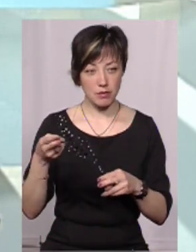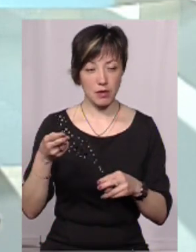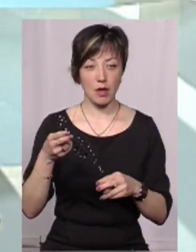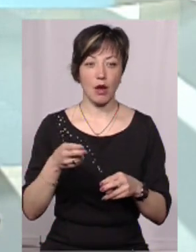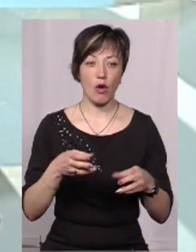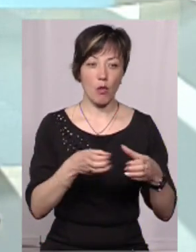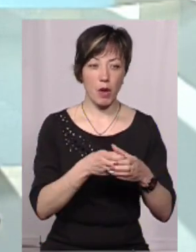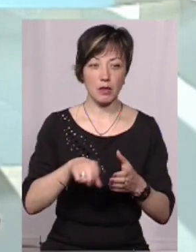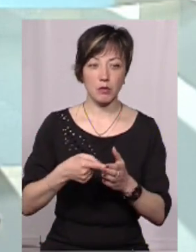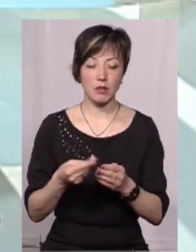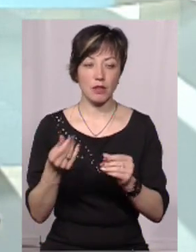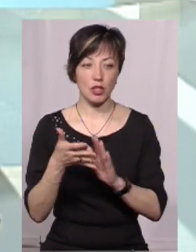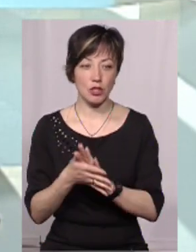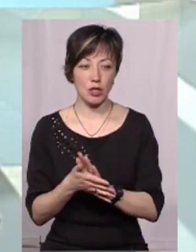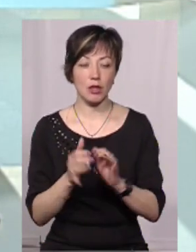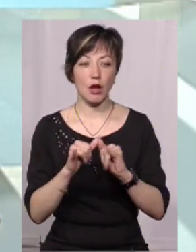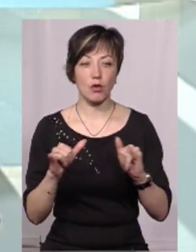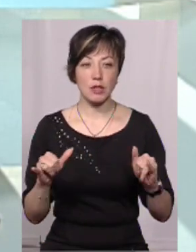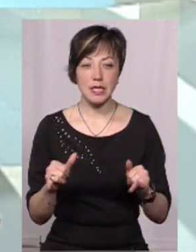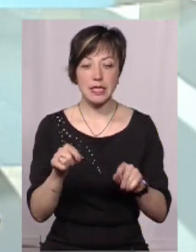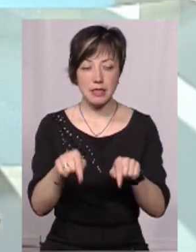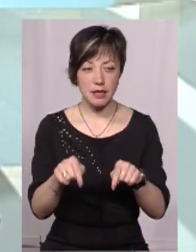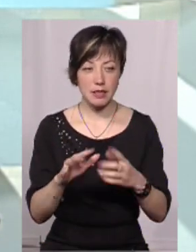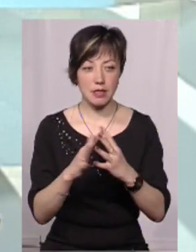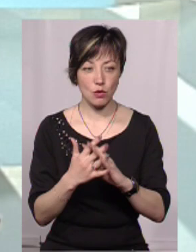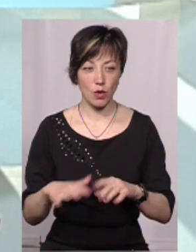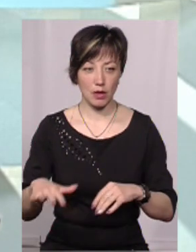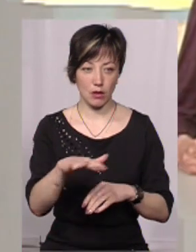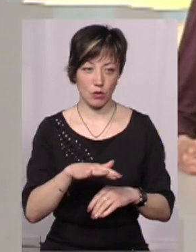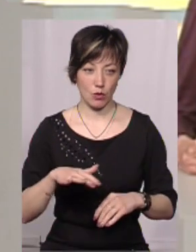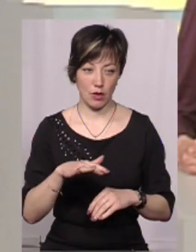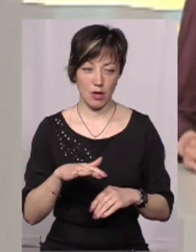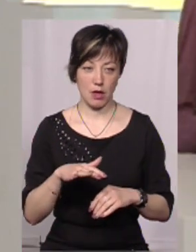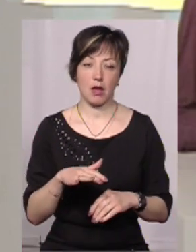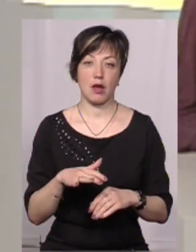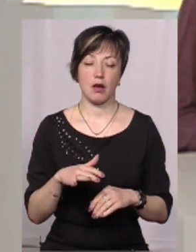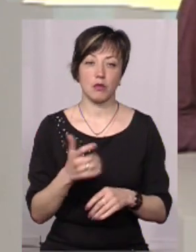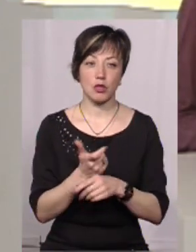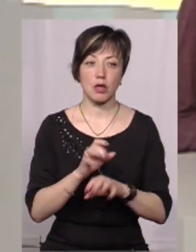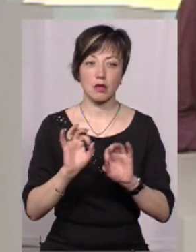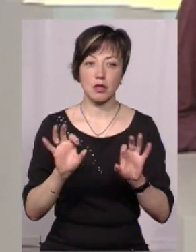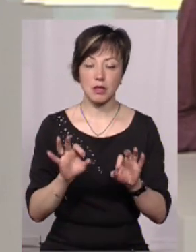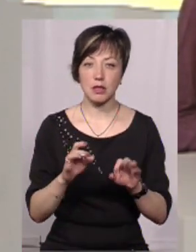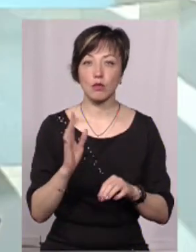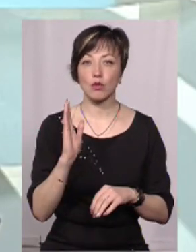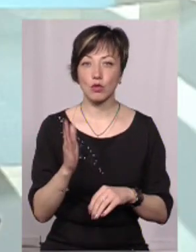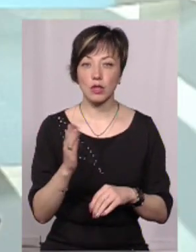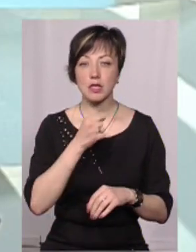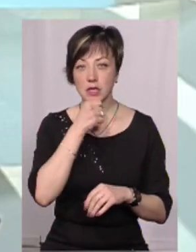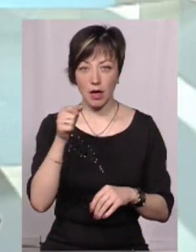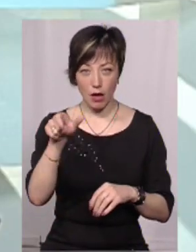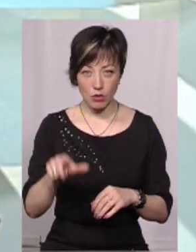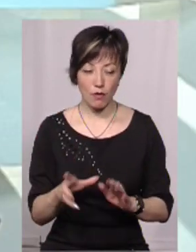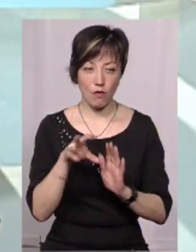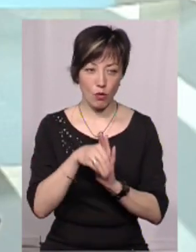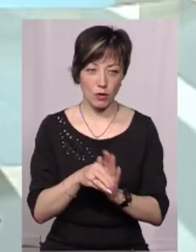громада і місто може витрачати ці кошти на розвиток саме цієї сільської території. І ти більше про те, що я казала, що буде староста,